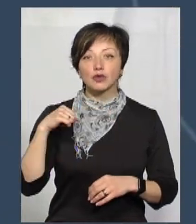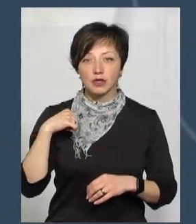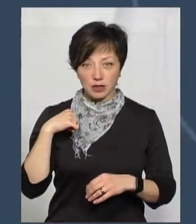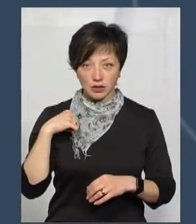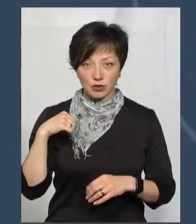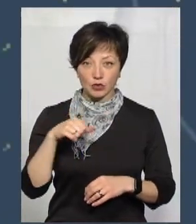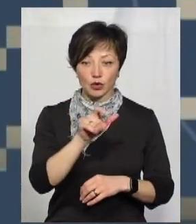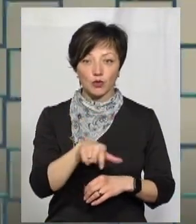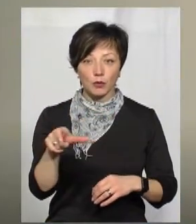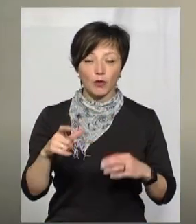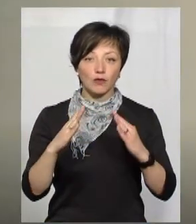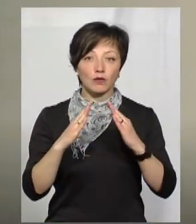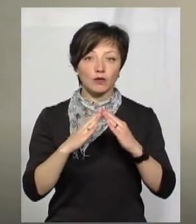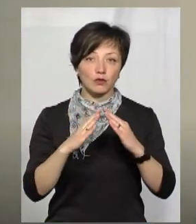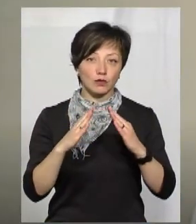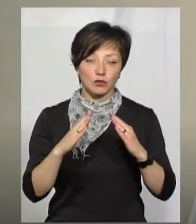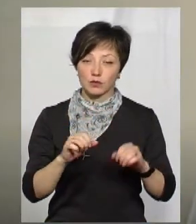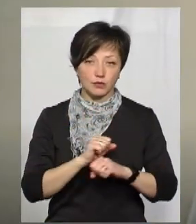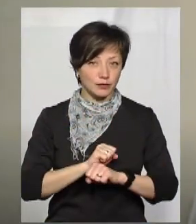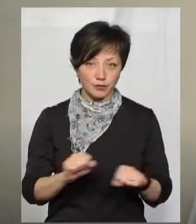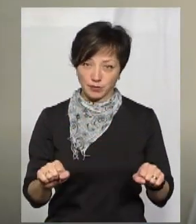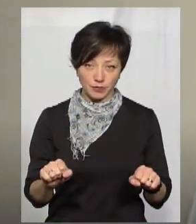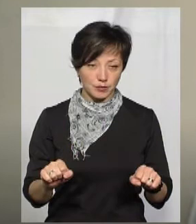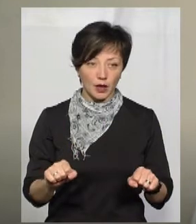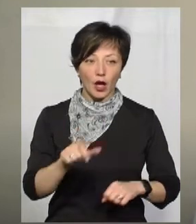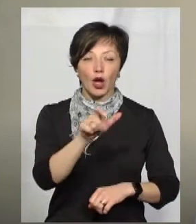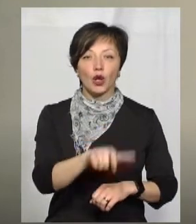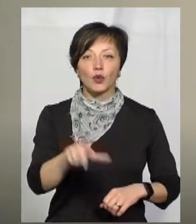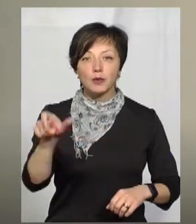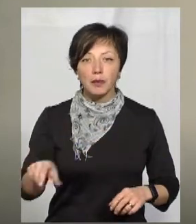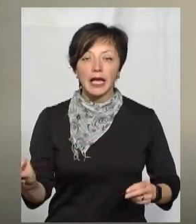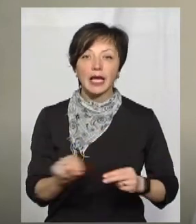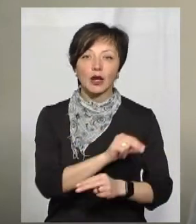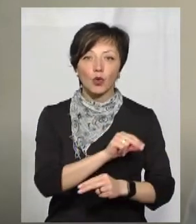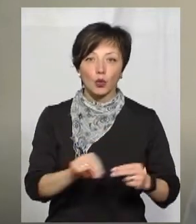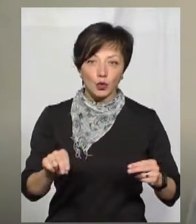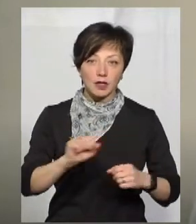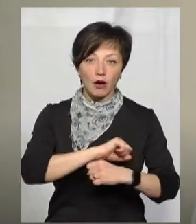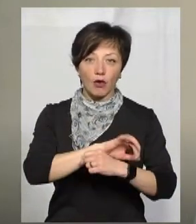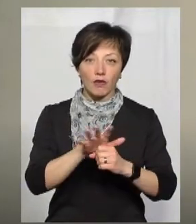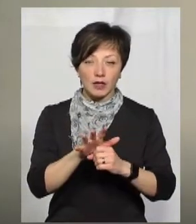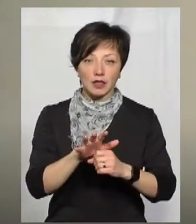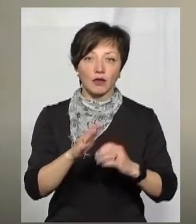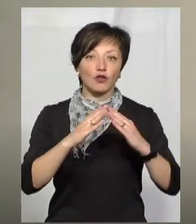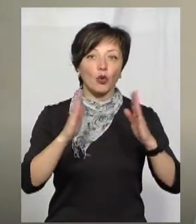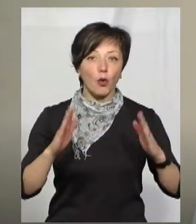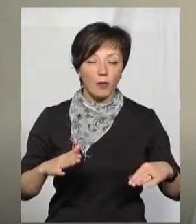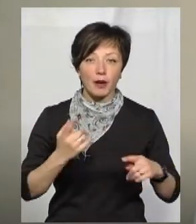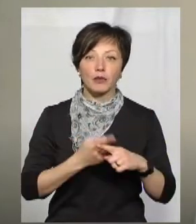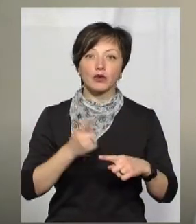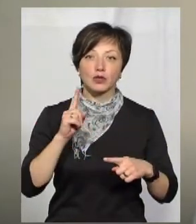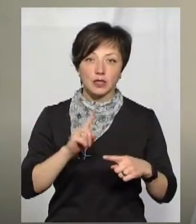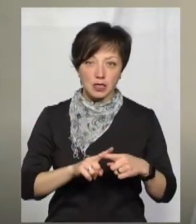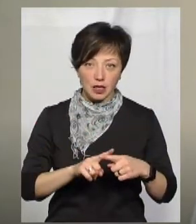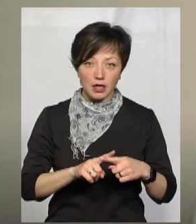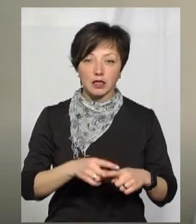пацієнтами або людьми, які лікується від COVID-19 амбулаторно. Про це